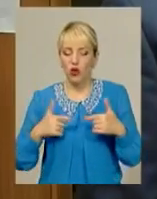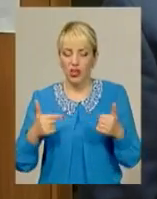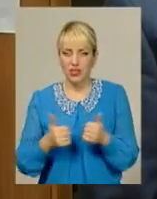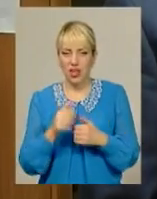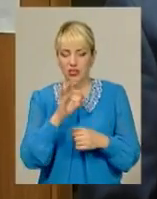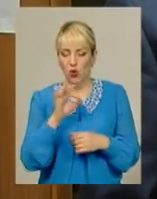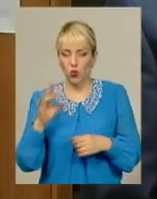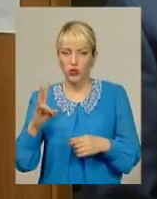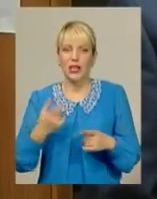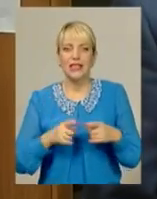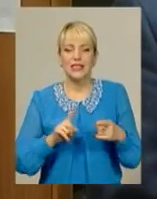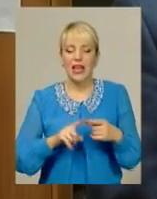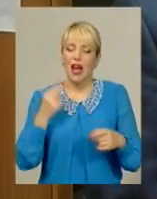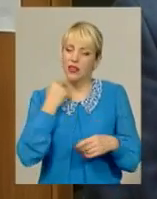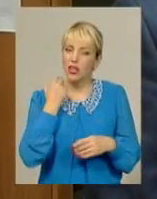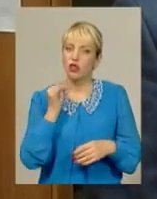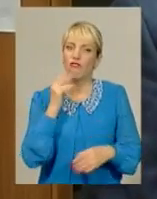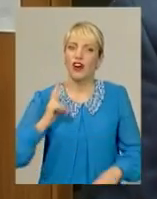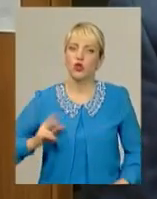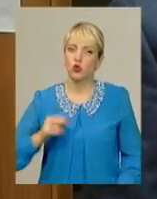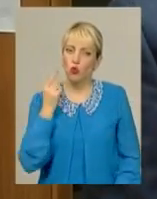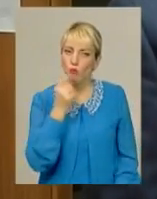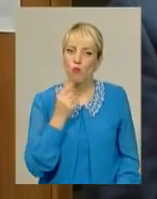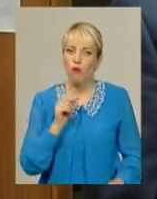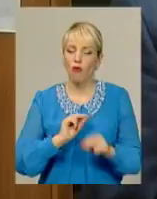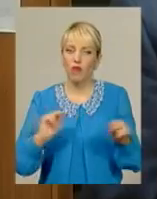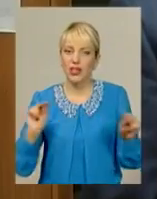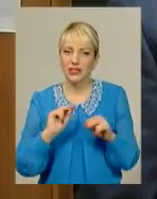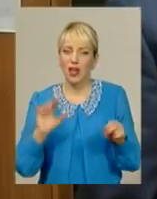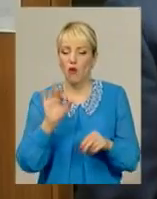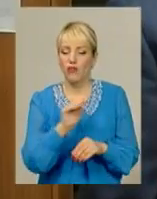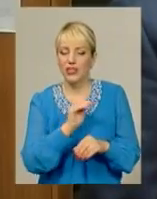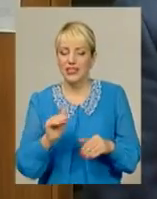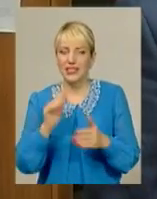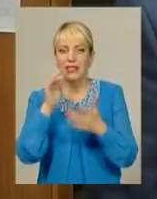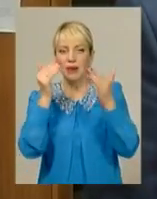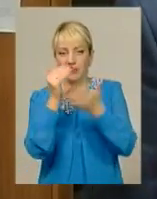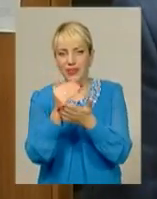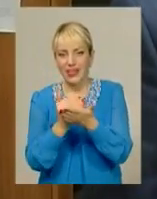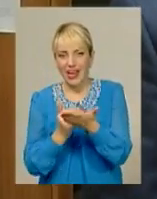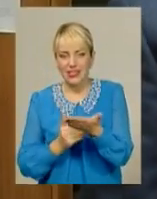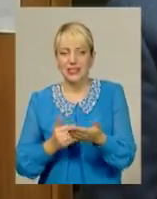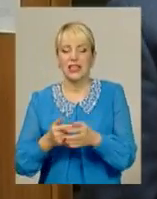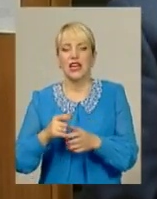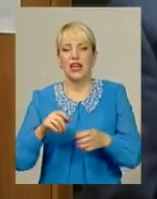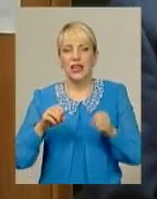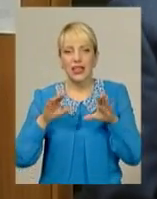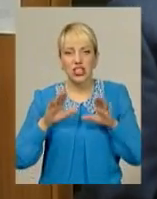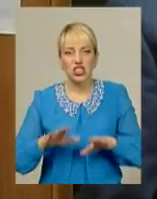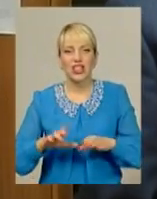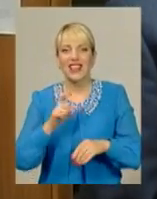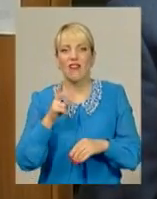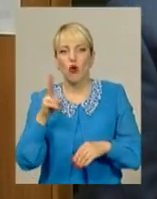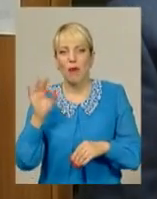Саме англійською та французькою викладаються офіційні тексти рішень Європейського суду з прав людини, тому, я думаю, для наших